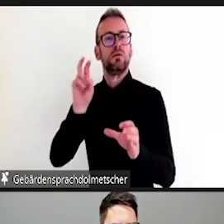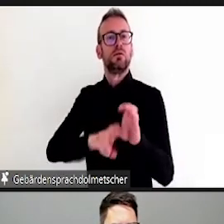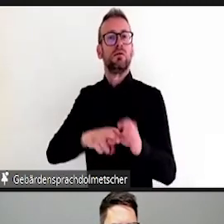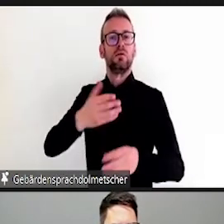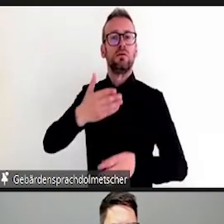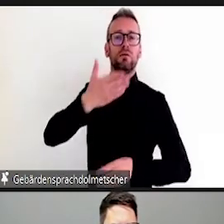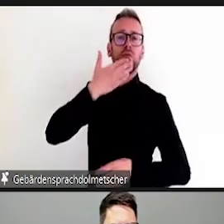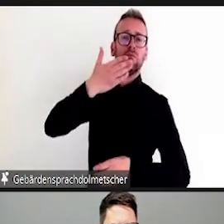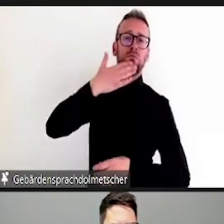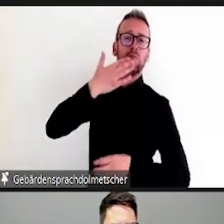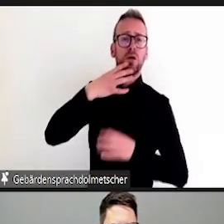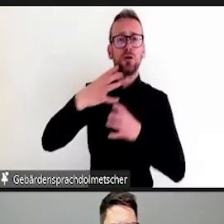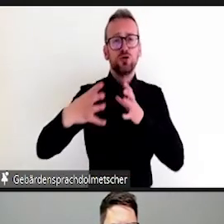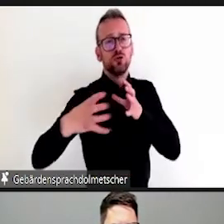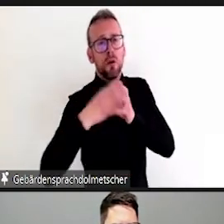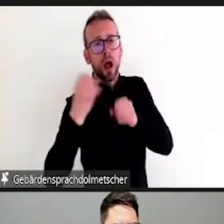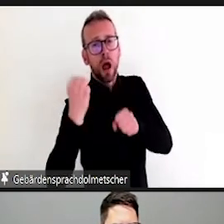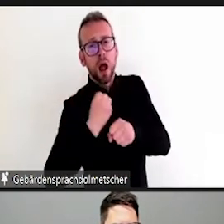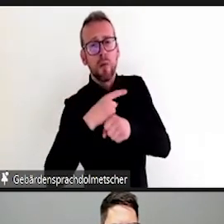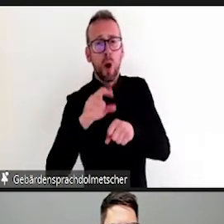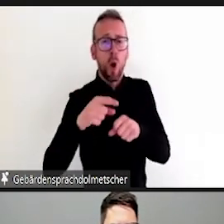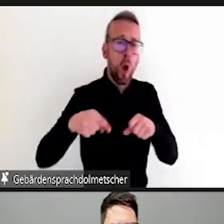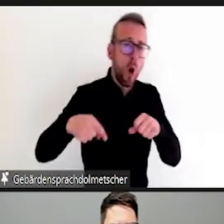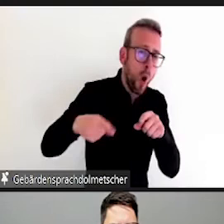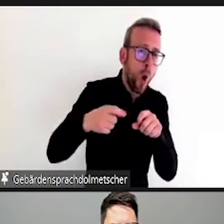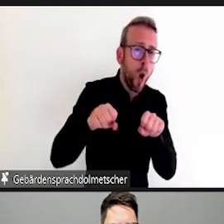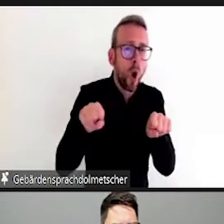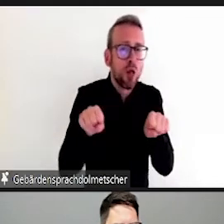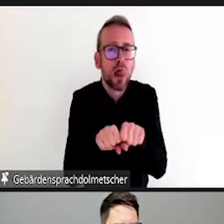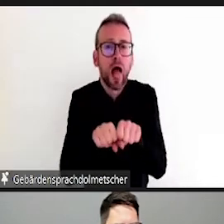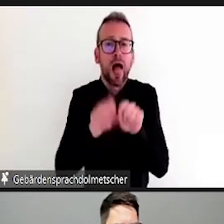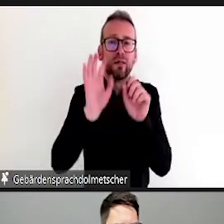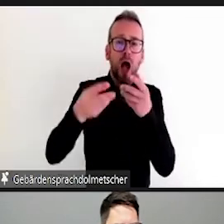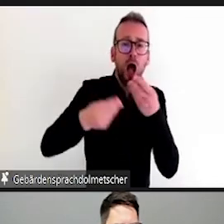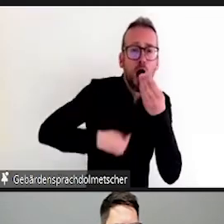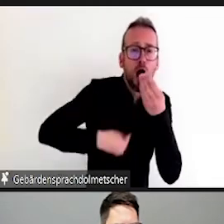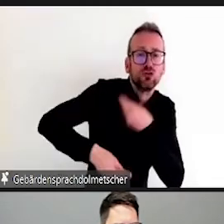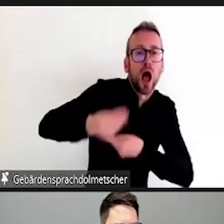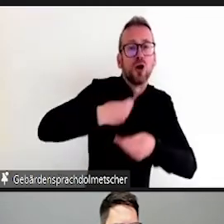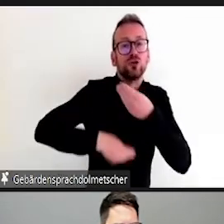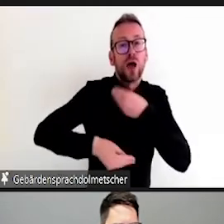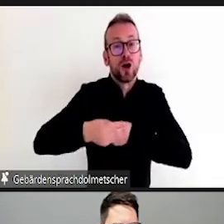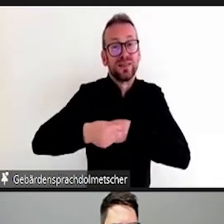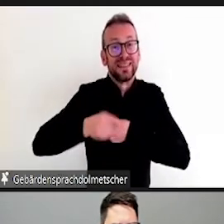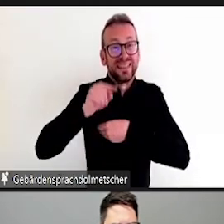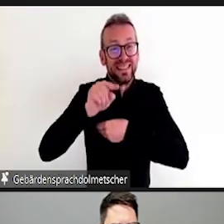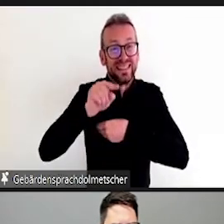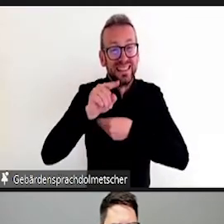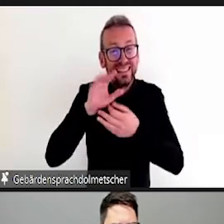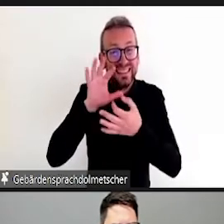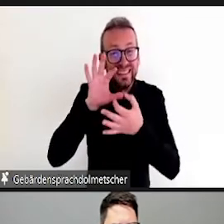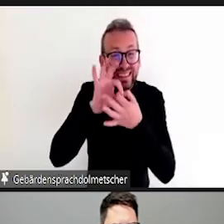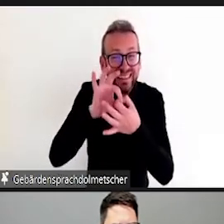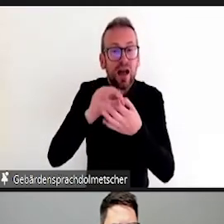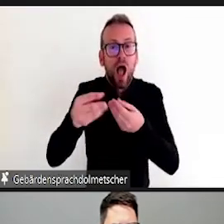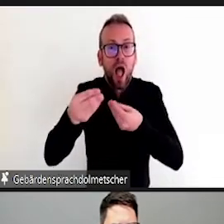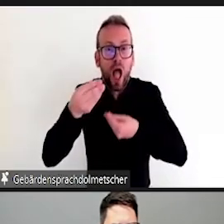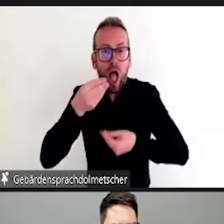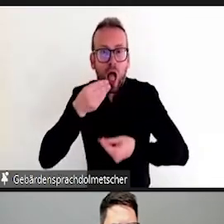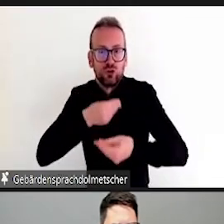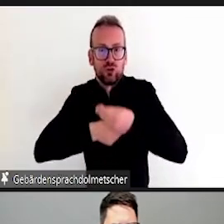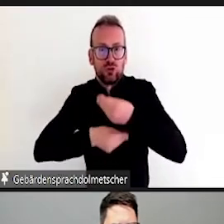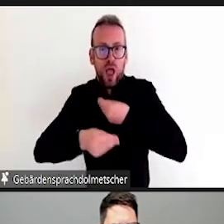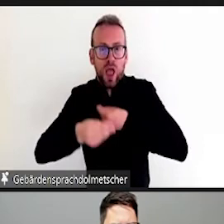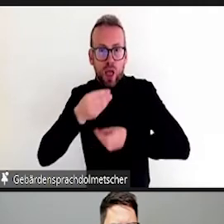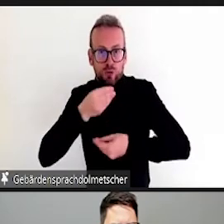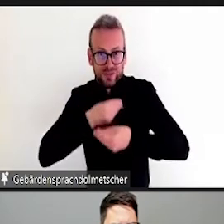Okay, das war jetzt im Grunde auch schon der Theorie-Teil. Das heißt so ein bisschen, worum soll es heute gehen? Was ist so die Richtung? Vielleicht